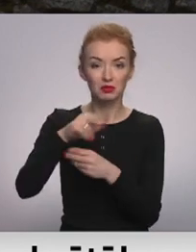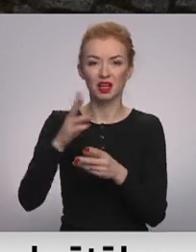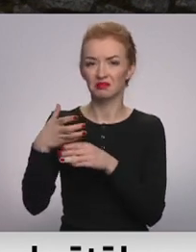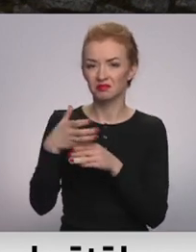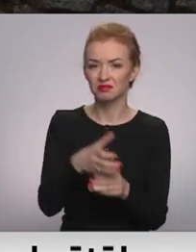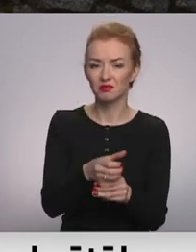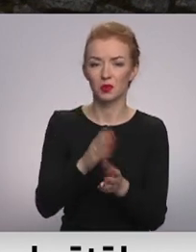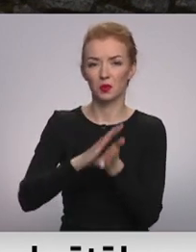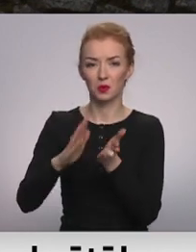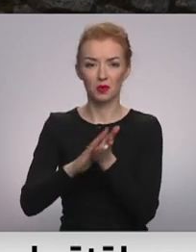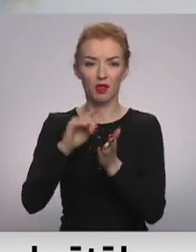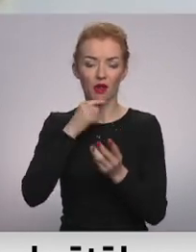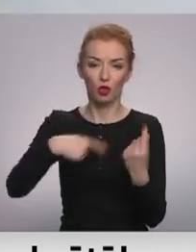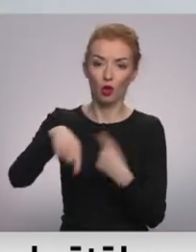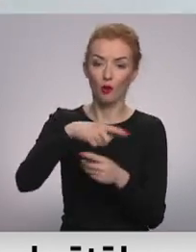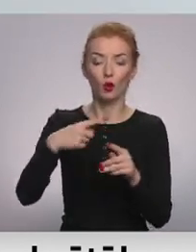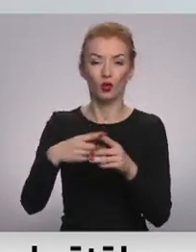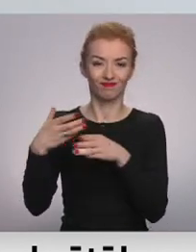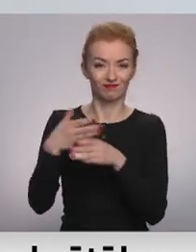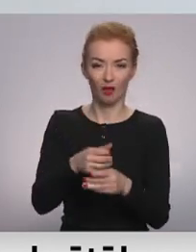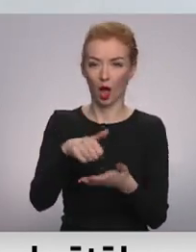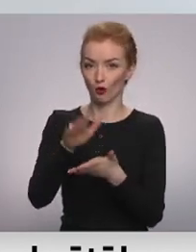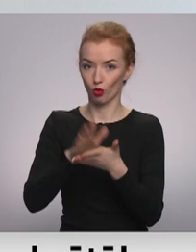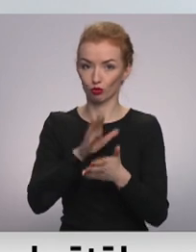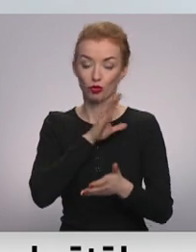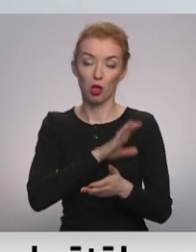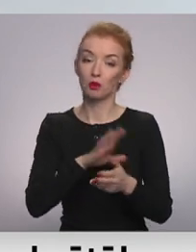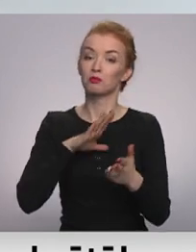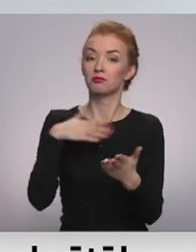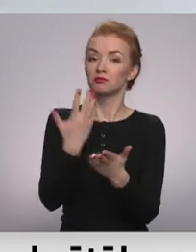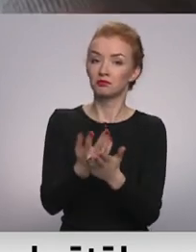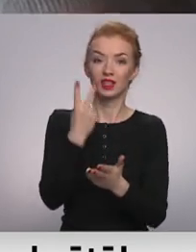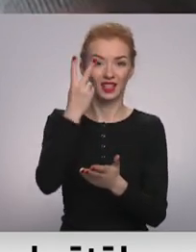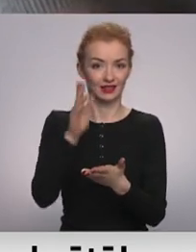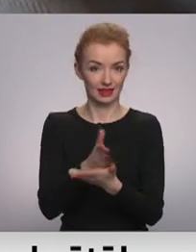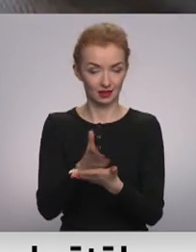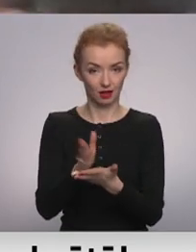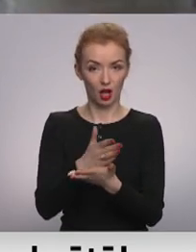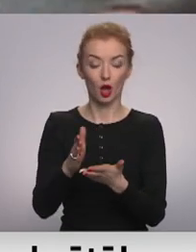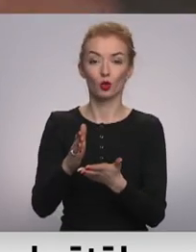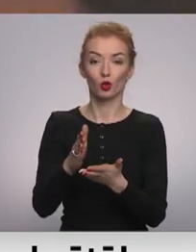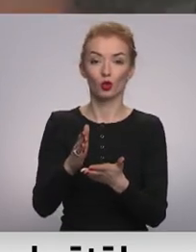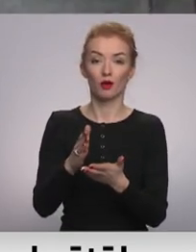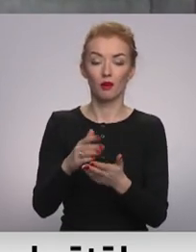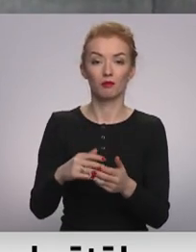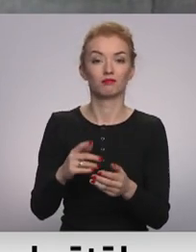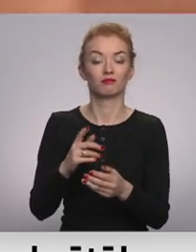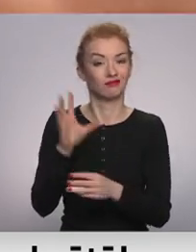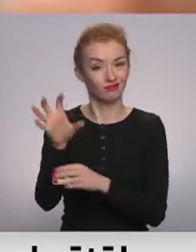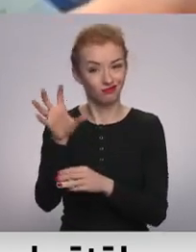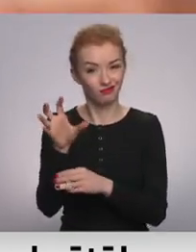ekonomiku un aplūkšņu algu izmaksu. Tradicionāli tika piedāvāti divi risinājumi – Burkāns un Pātaka.